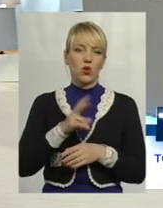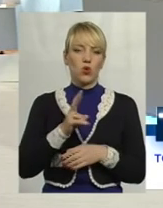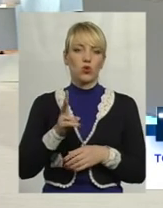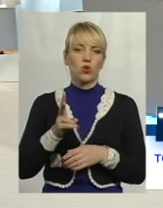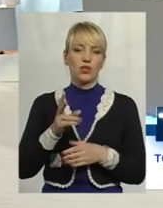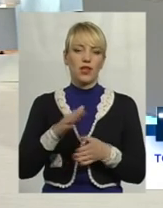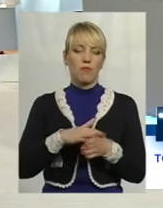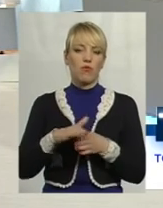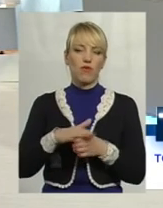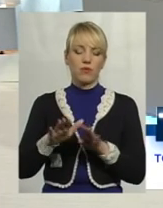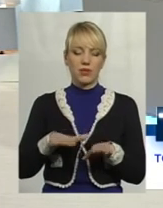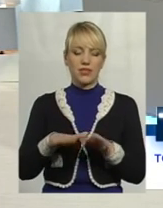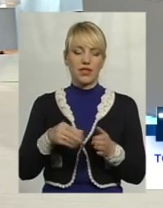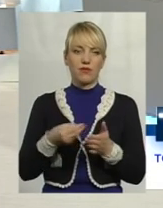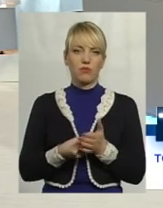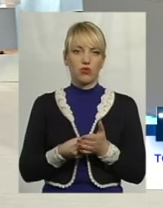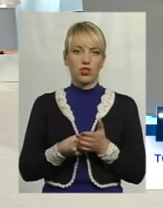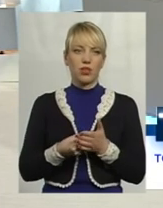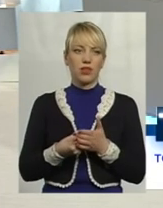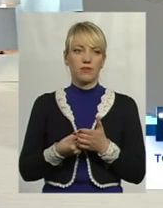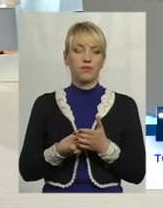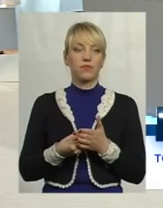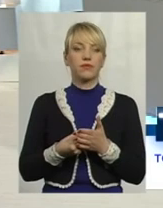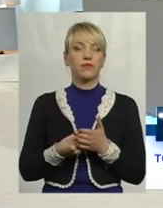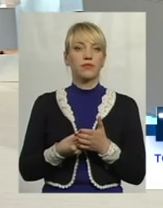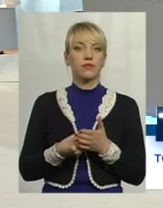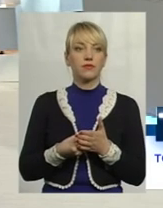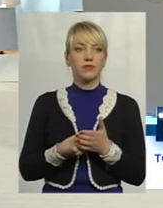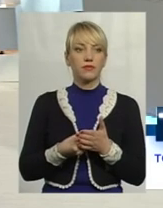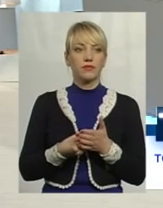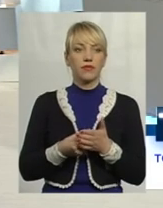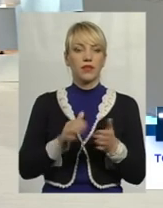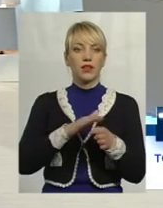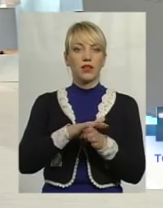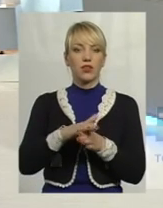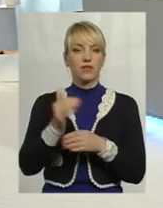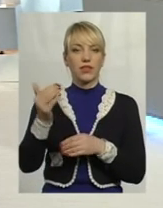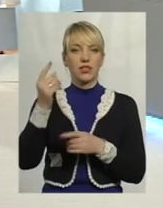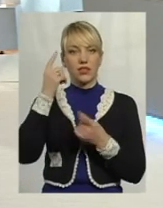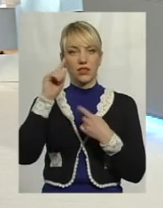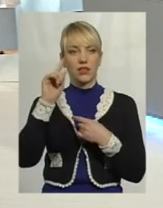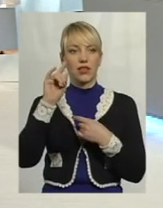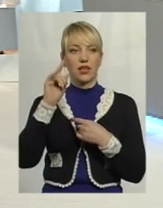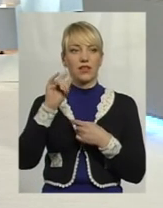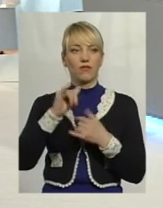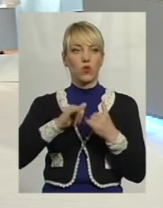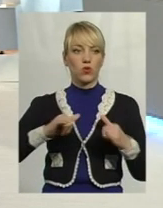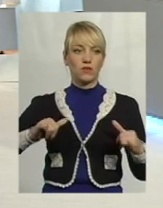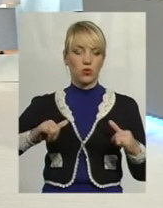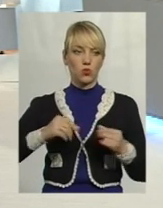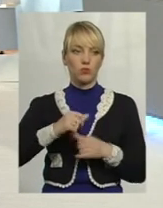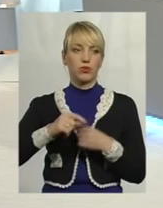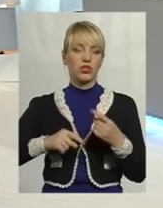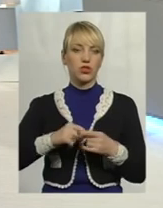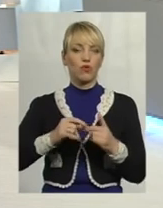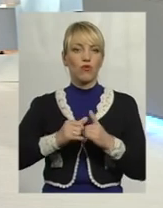наповнюють місцеві бюджети, реалізувати їхні ідеї в розвитку бізнесу,